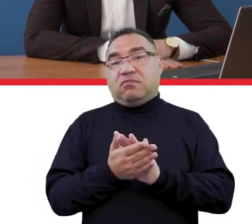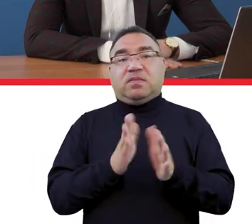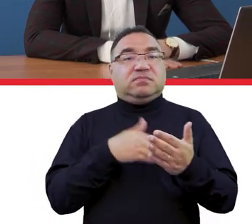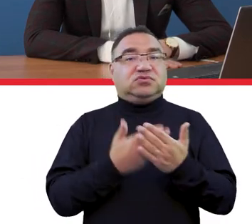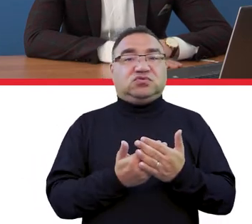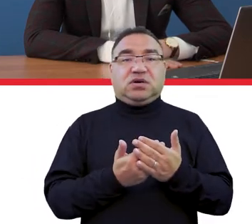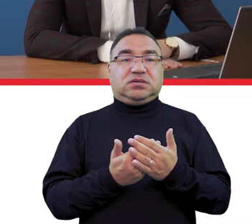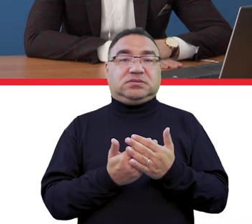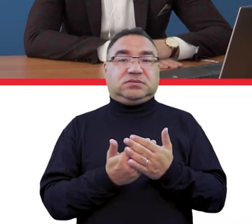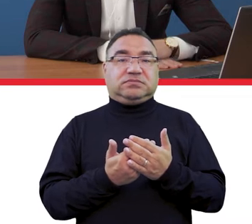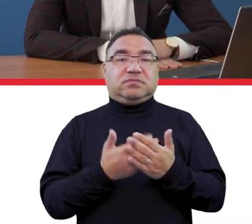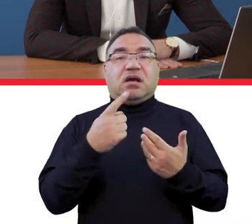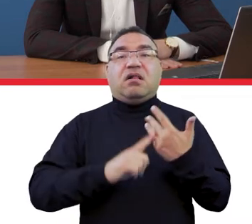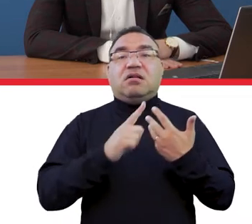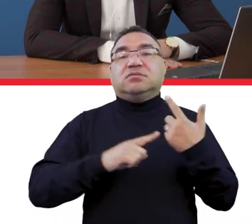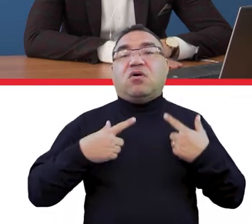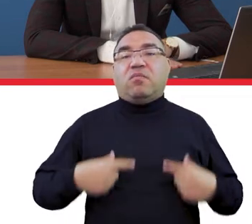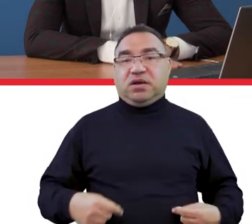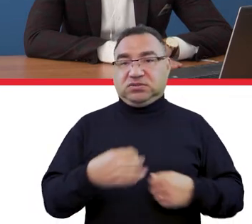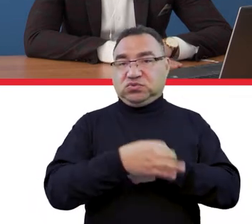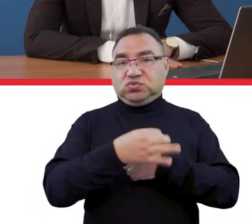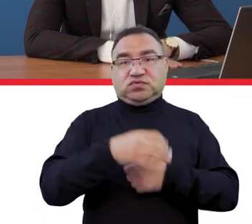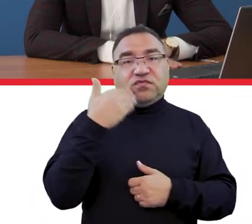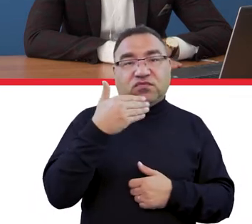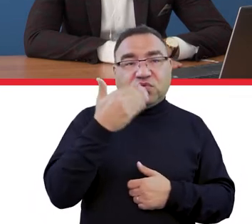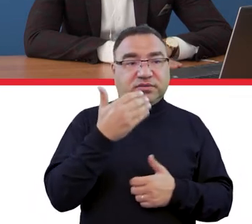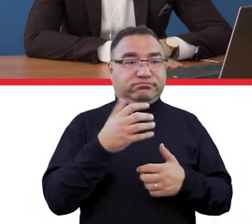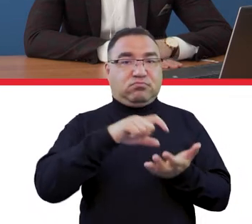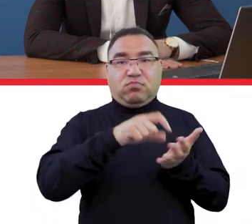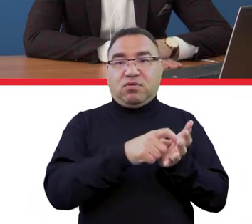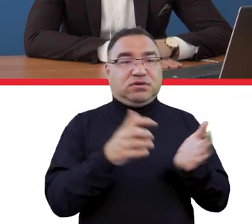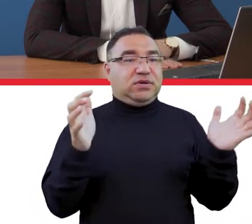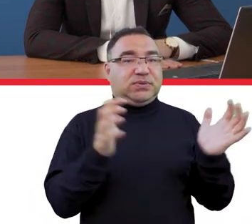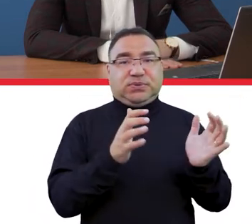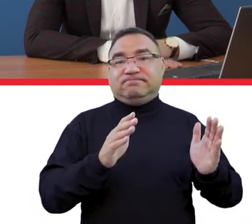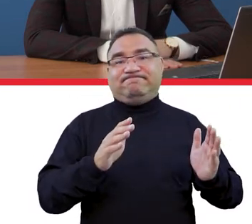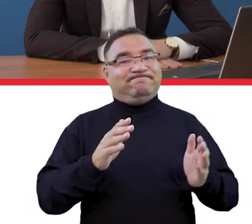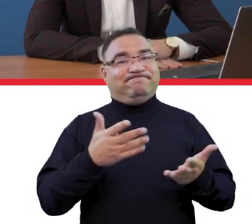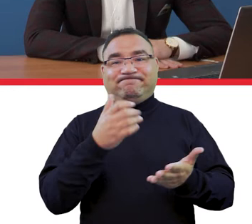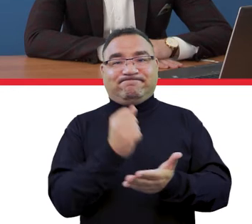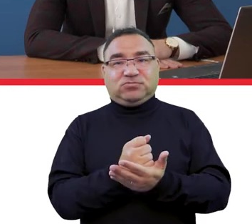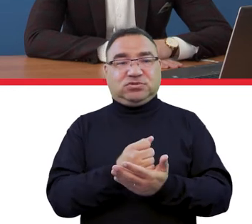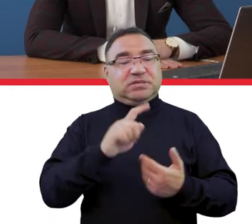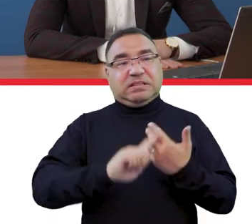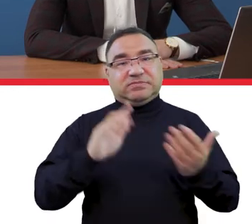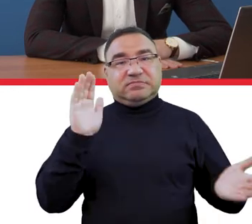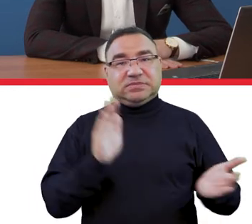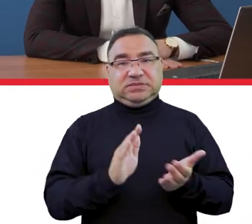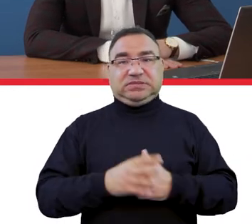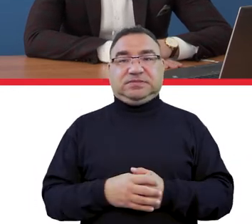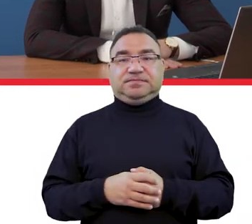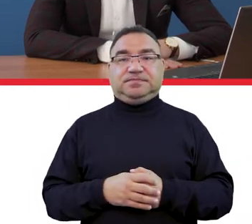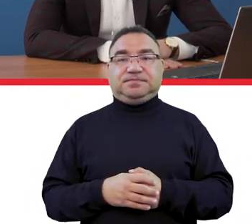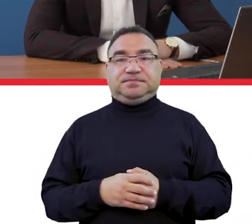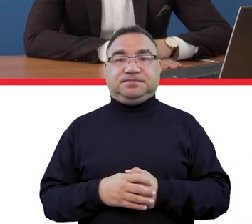jeśli chodzi o obecność studentów w jednym pomieszczeniu kolejne. Oby nie było